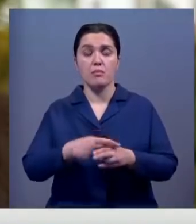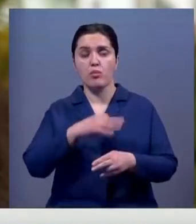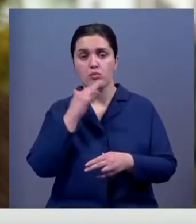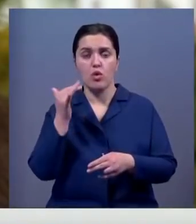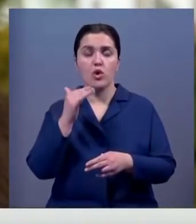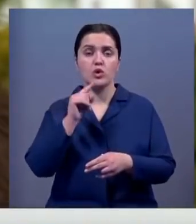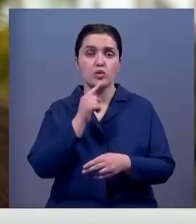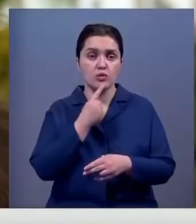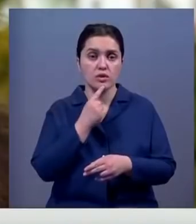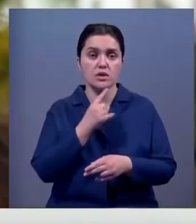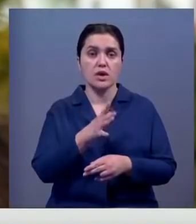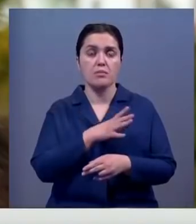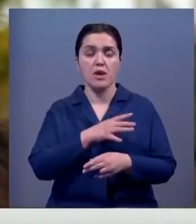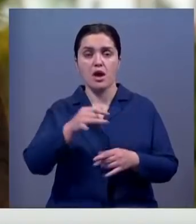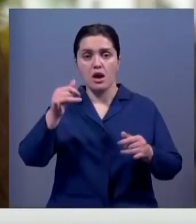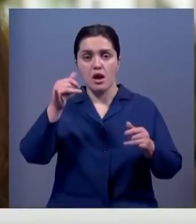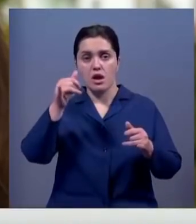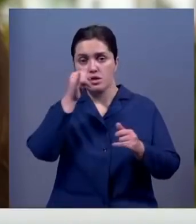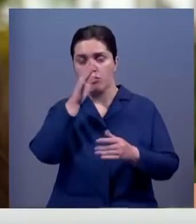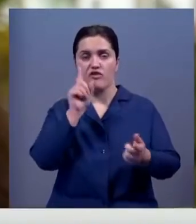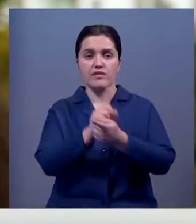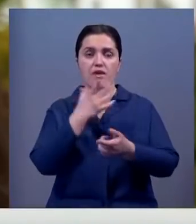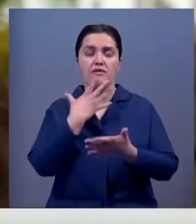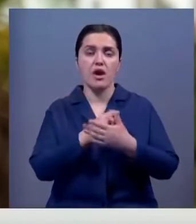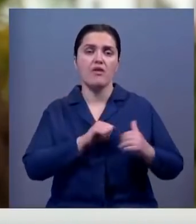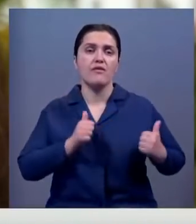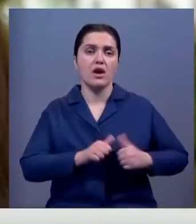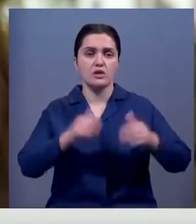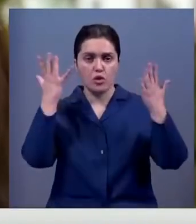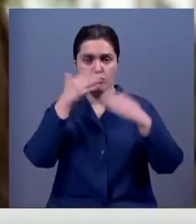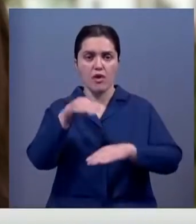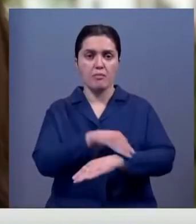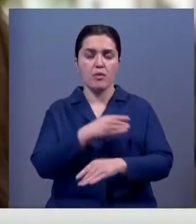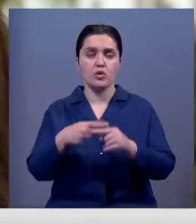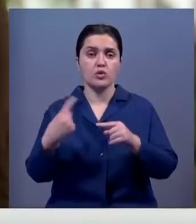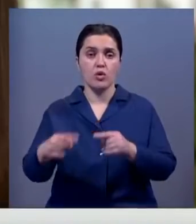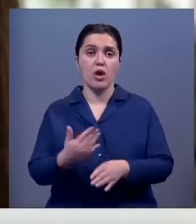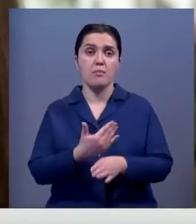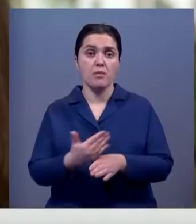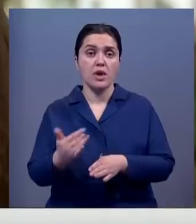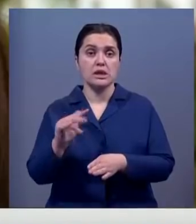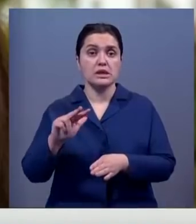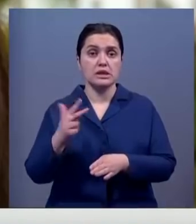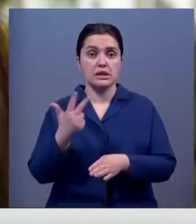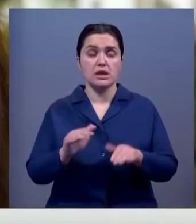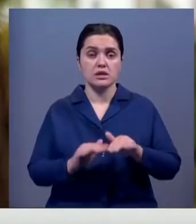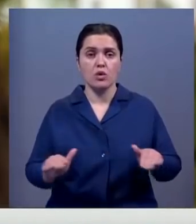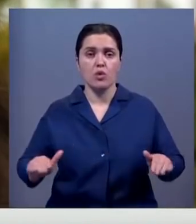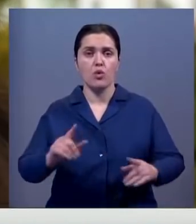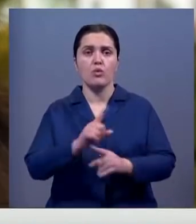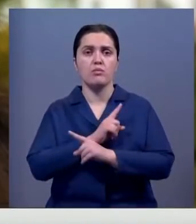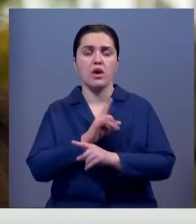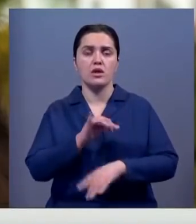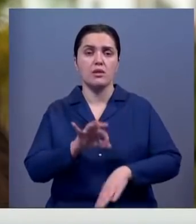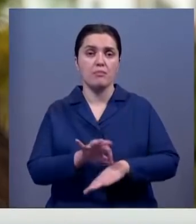трудностей. Сначала она не может встретиться со своим возлюбленным. Выходит замуж за другого. А позже один из троих ее детей умирает от болезни.